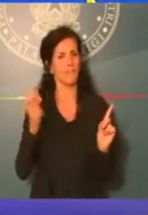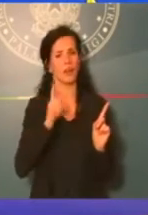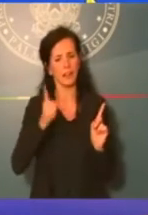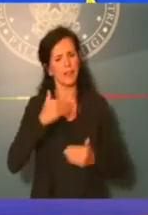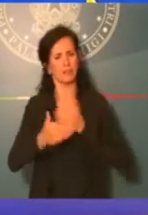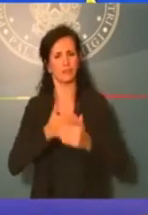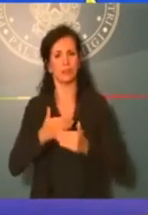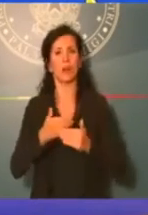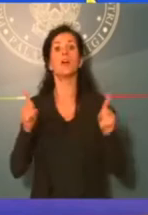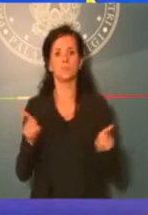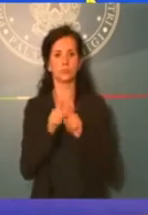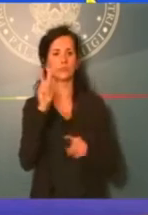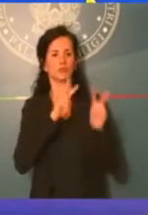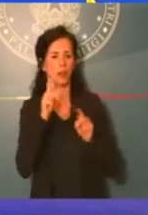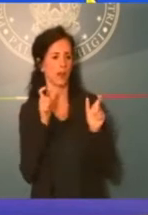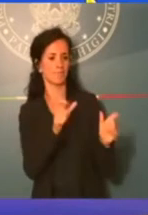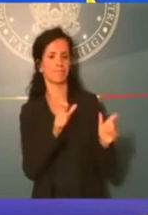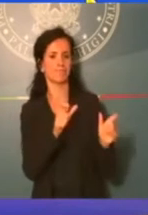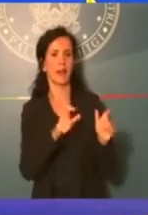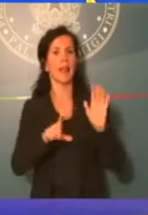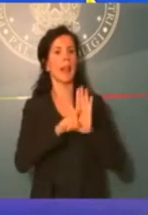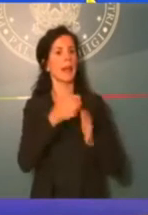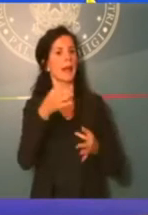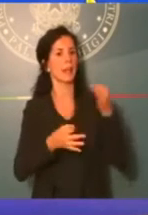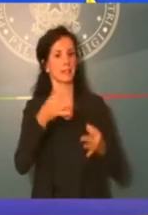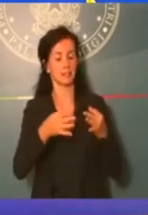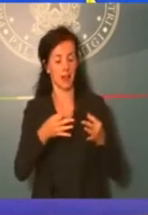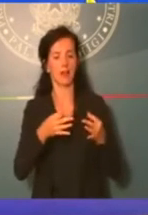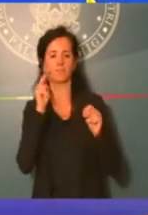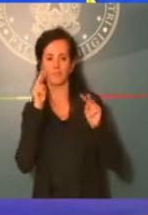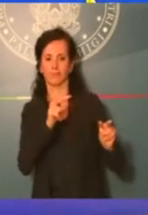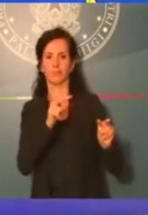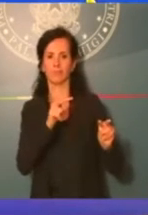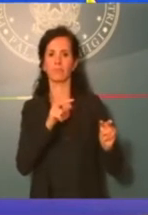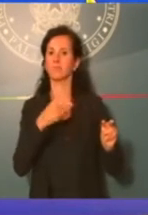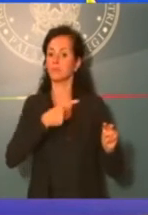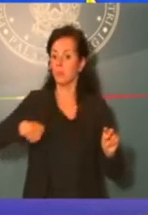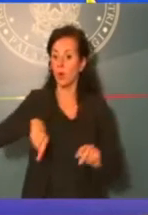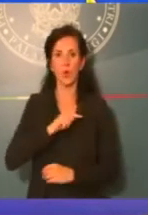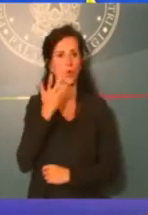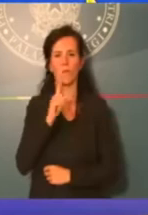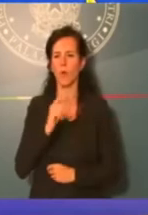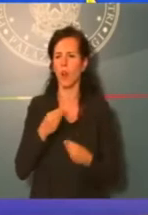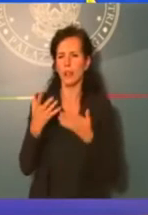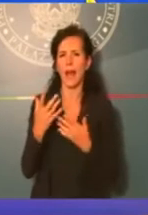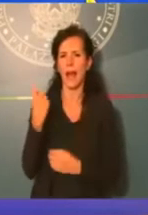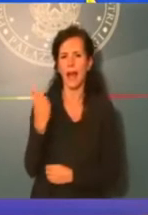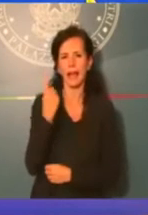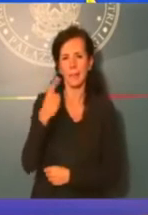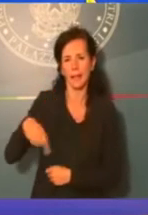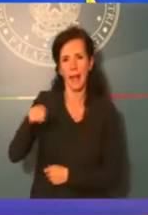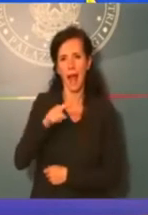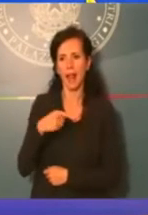legalità, gli autovelox. Noi non vogliamo assolutamente offrire spazio agli appetiti criminali, che